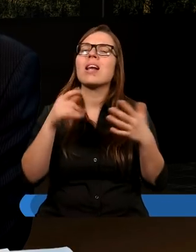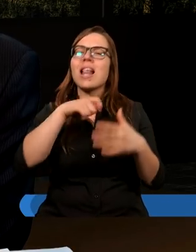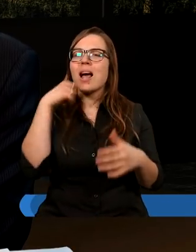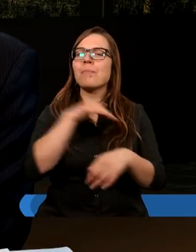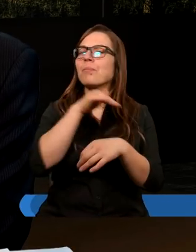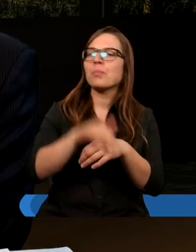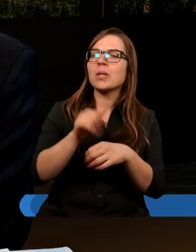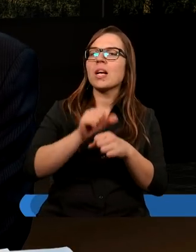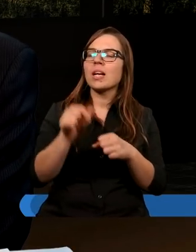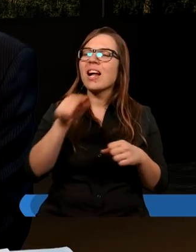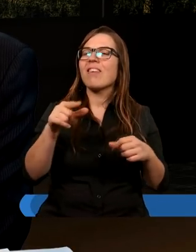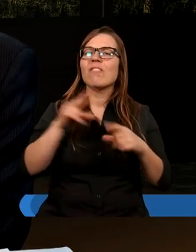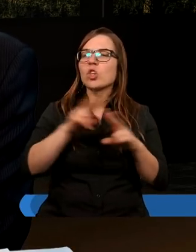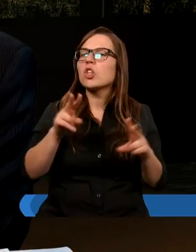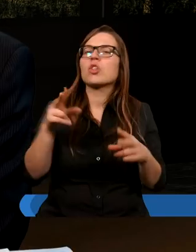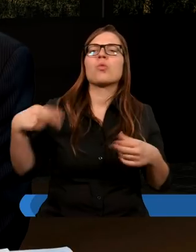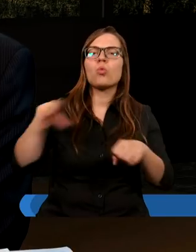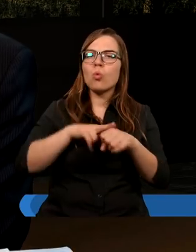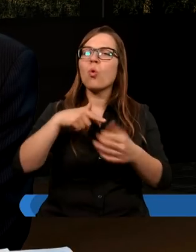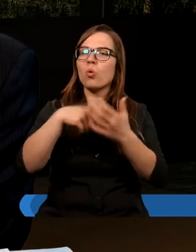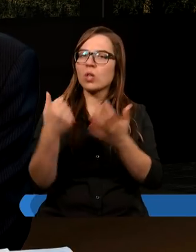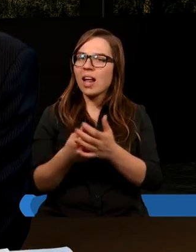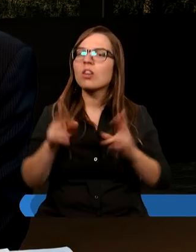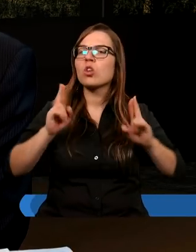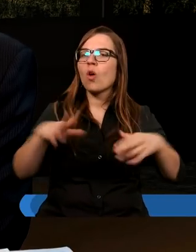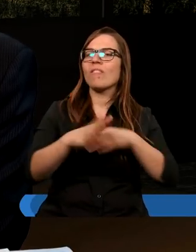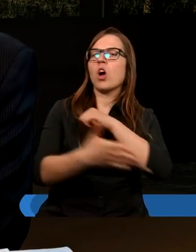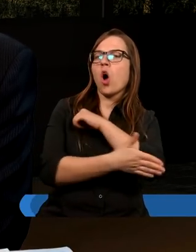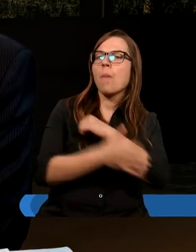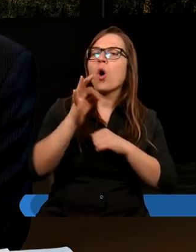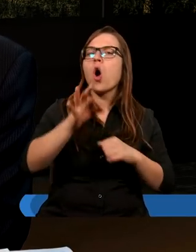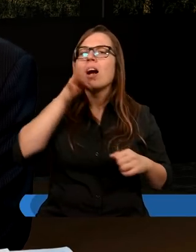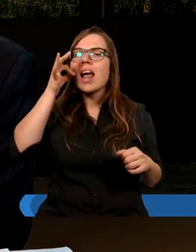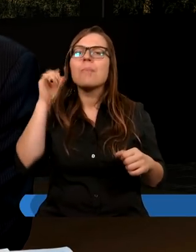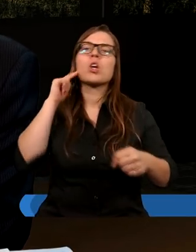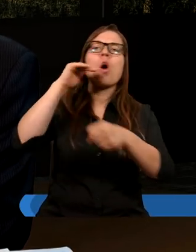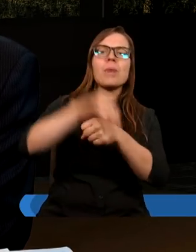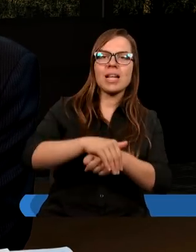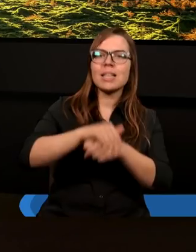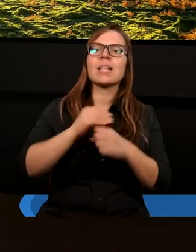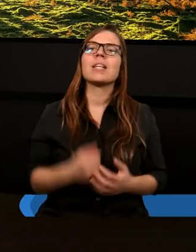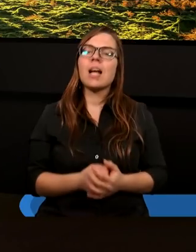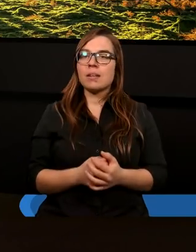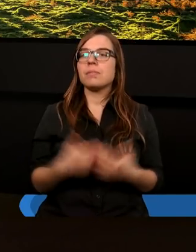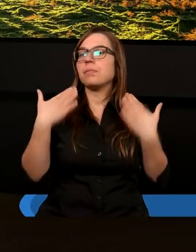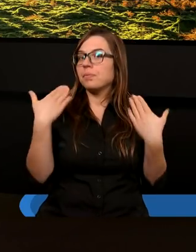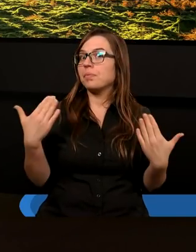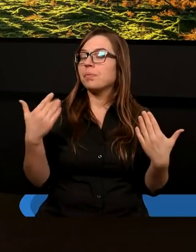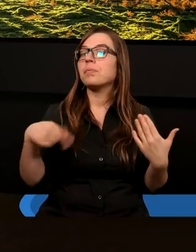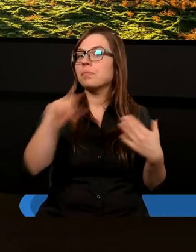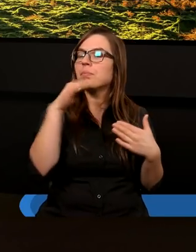przymierza jest pośrednikiem, które ustanowione zostało w oparciu o lepsze obietnice. Bardzo dziękuję. Może